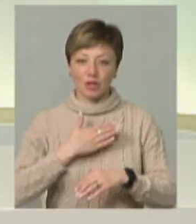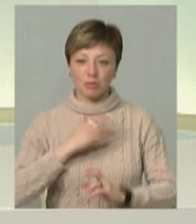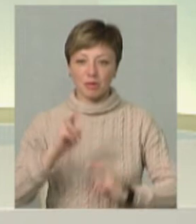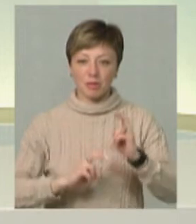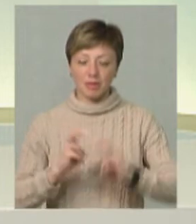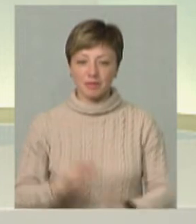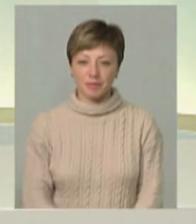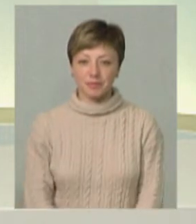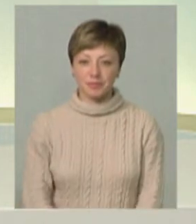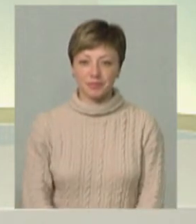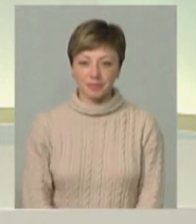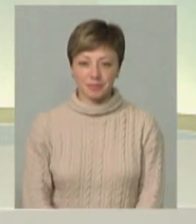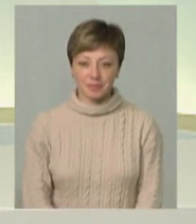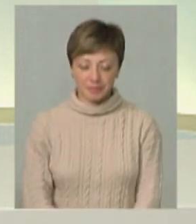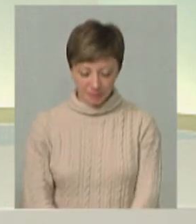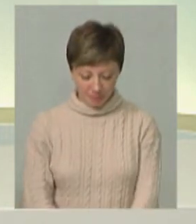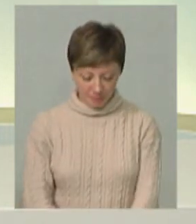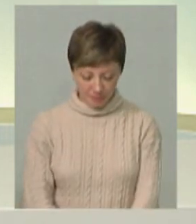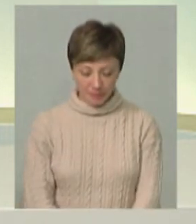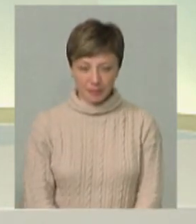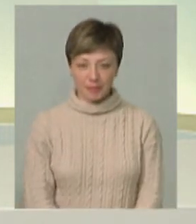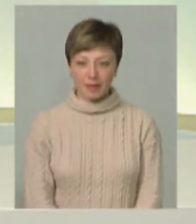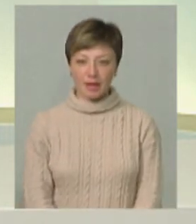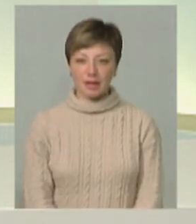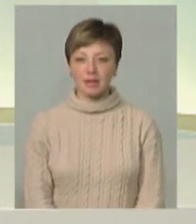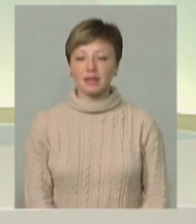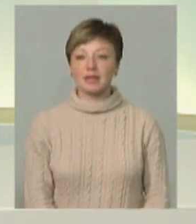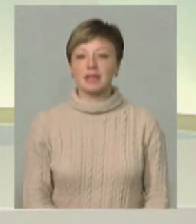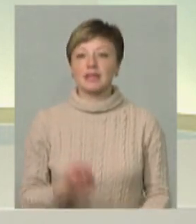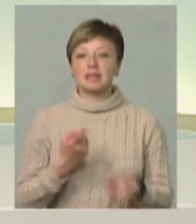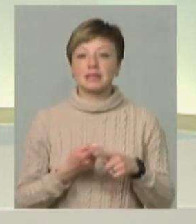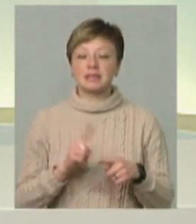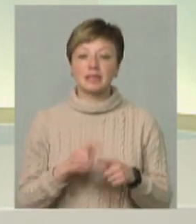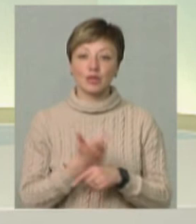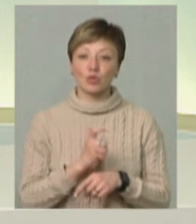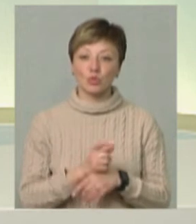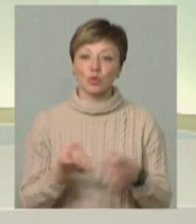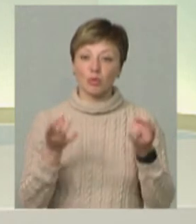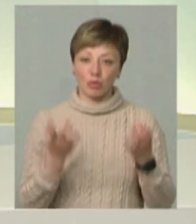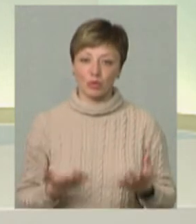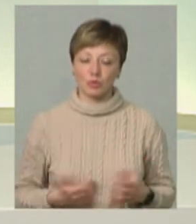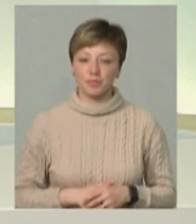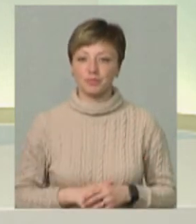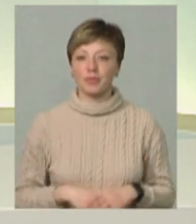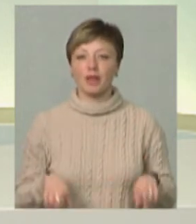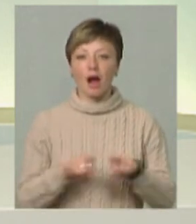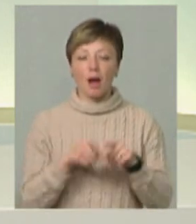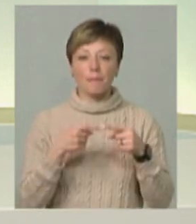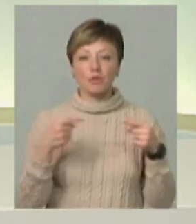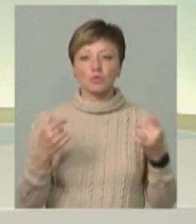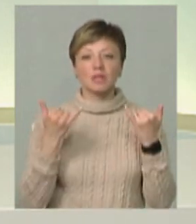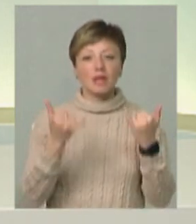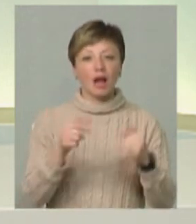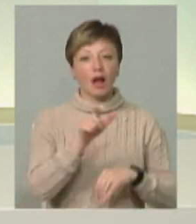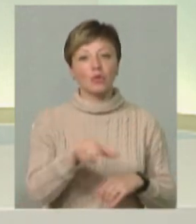підприємствами. Це дуже гранично просто. І власне така продукція вона має служити людям,